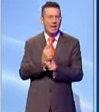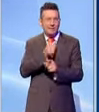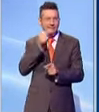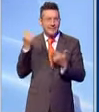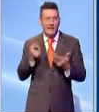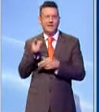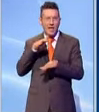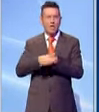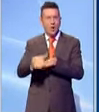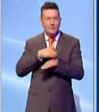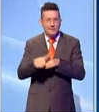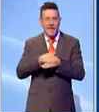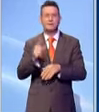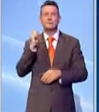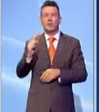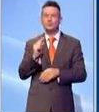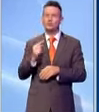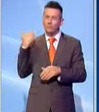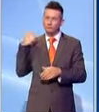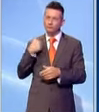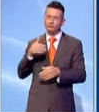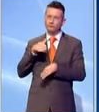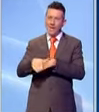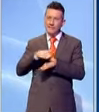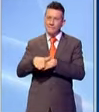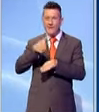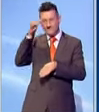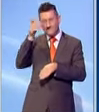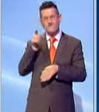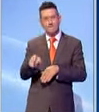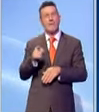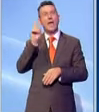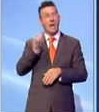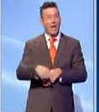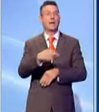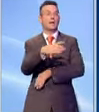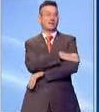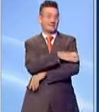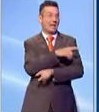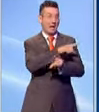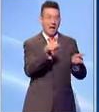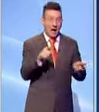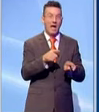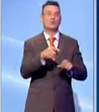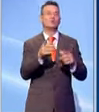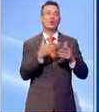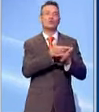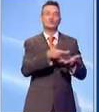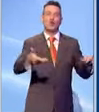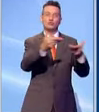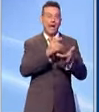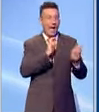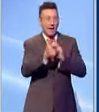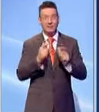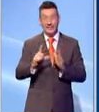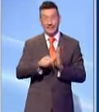competenza, con la sua esperienza, sicuramente con il coinvolgimento delle parti sociali, saprà concludere in